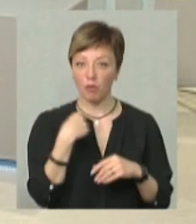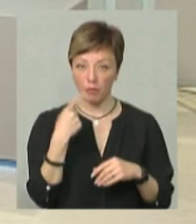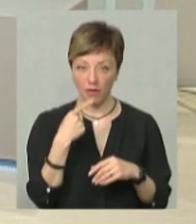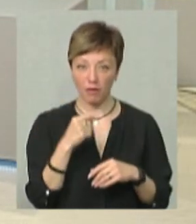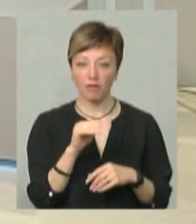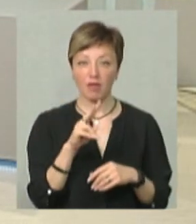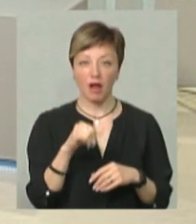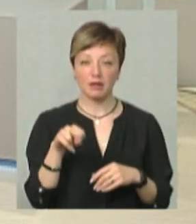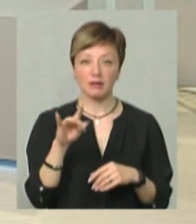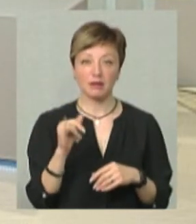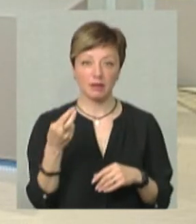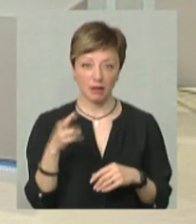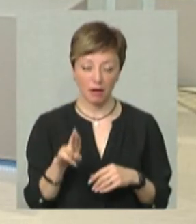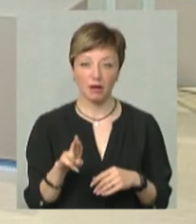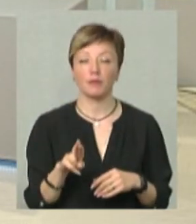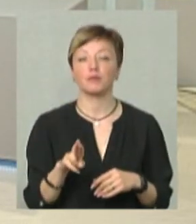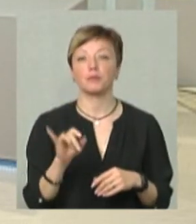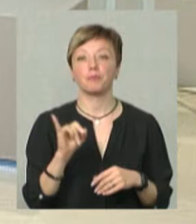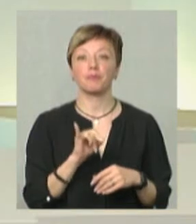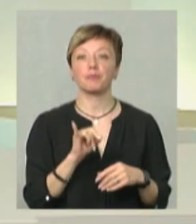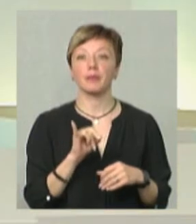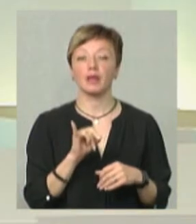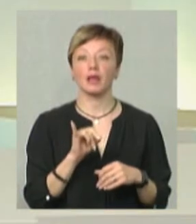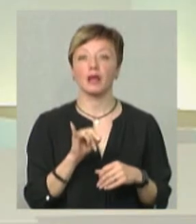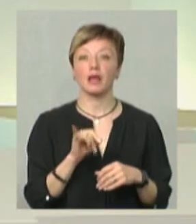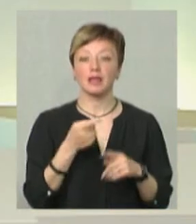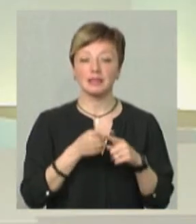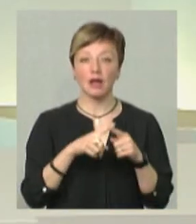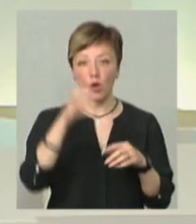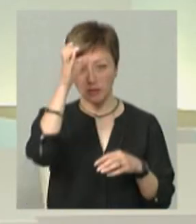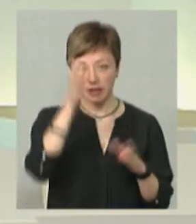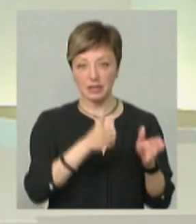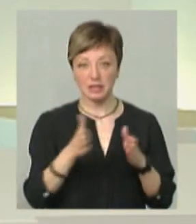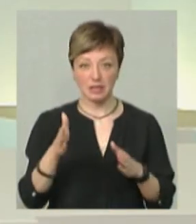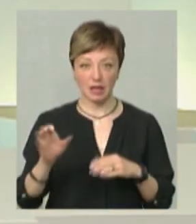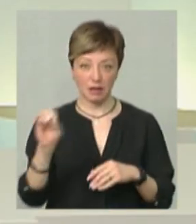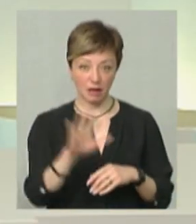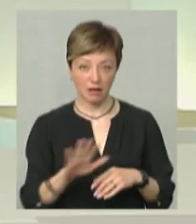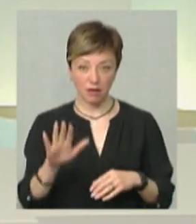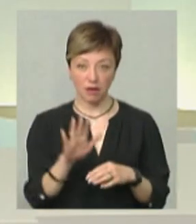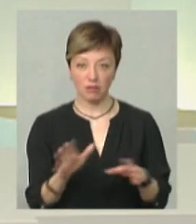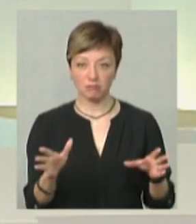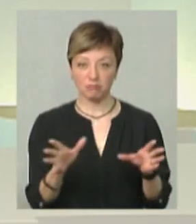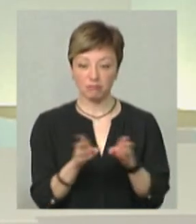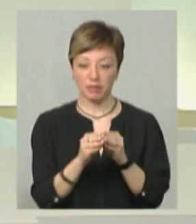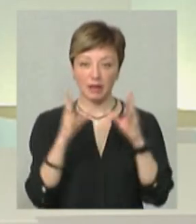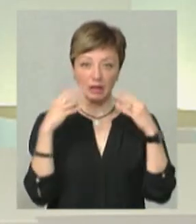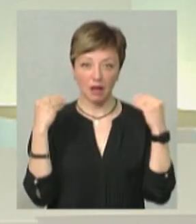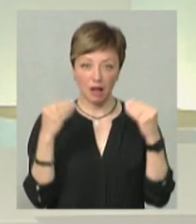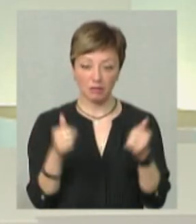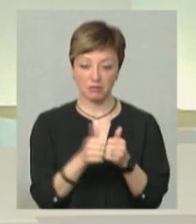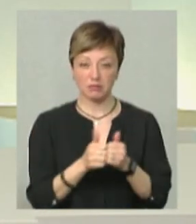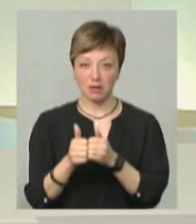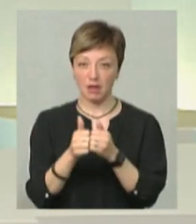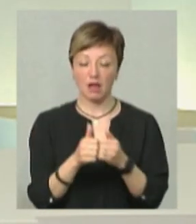Фландрія, такі міста як Антверпен, Гент. І бельгійська освітня система, вона досить добре кооперує з нідерландською. Зараз ми